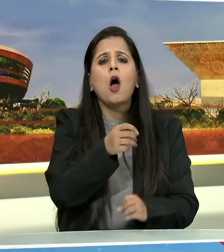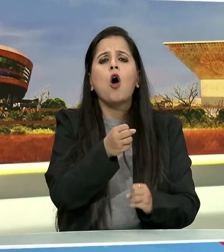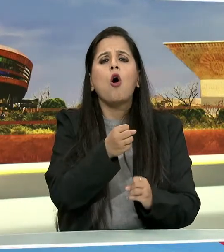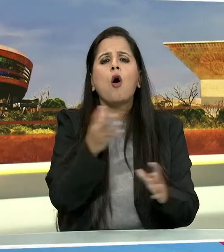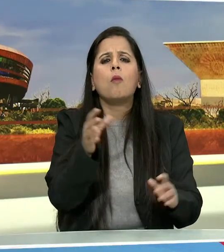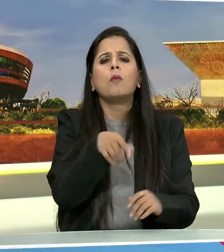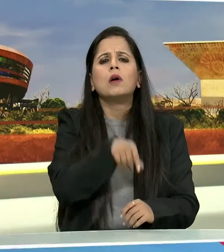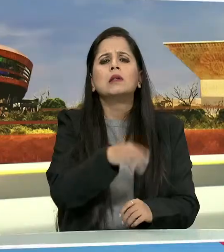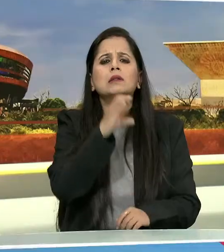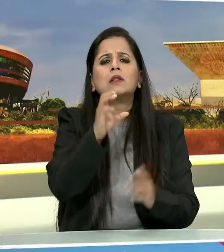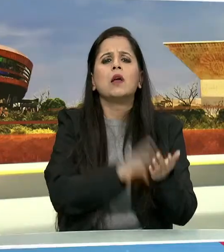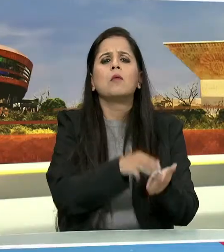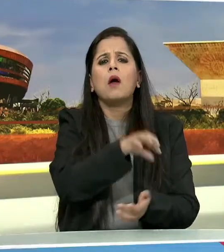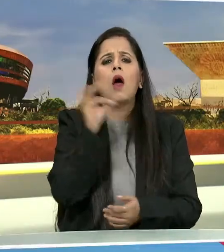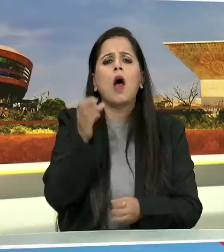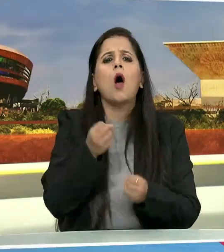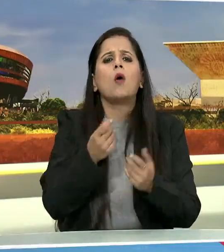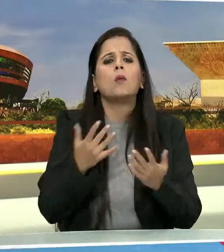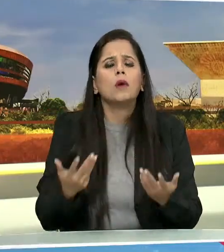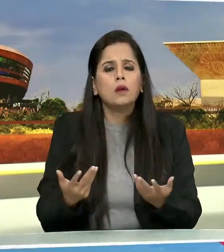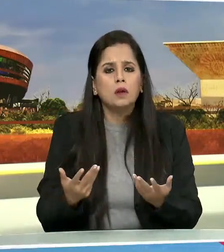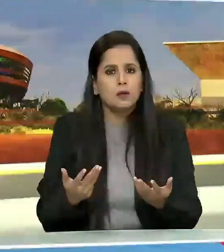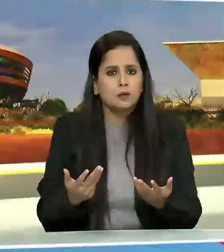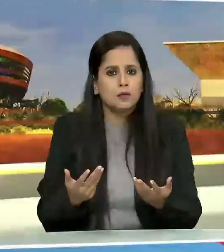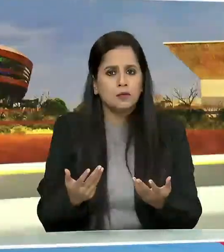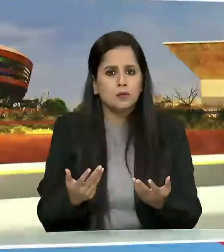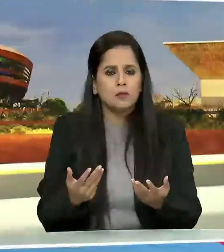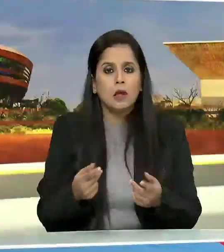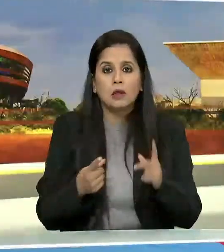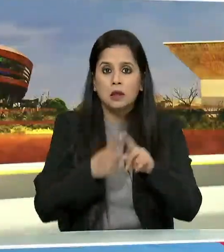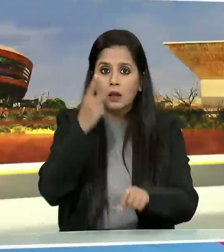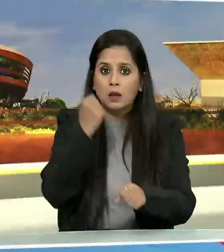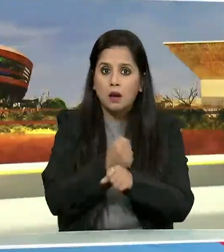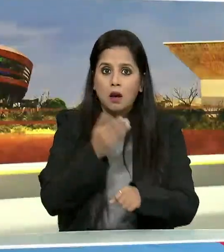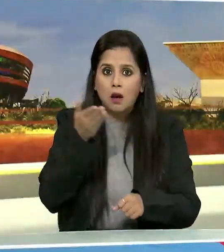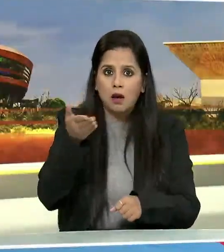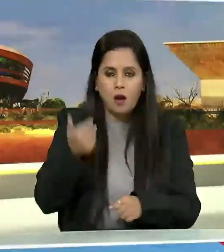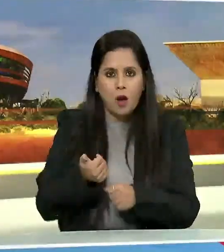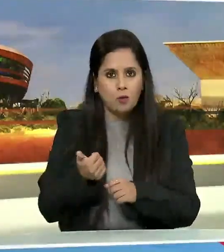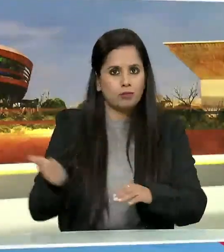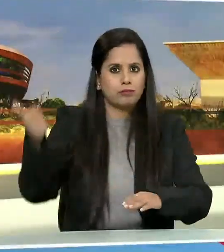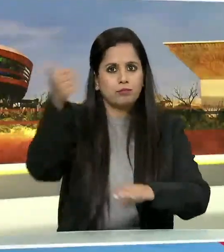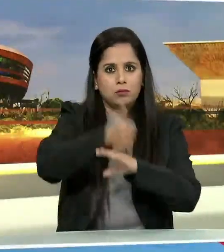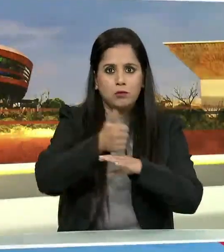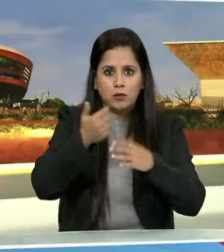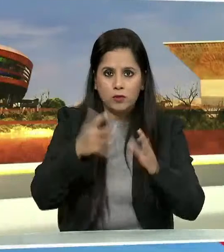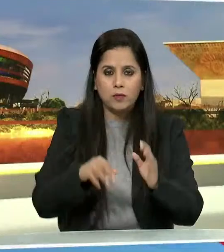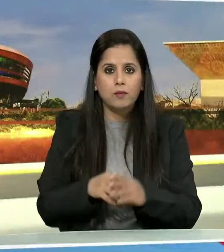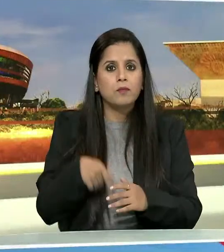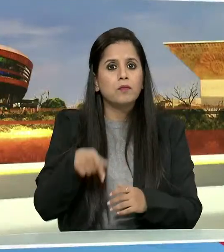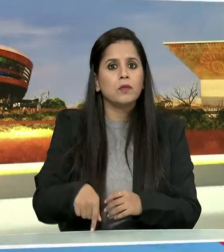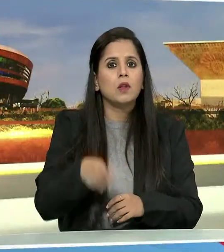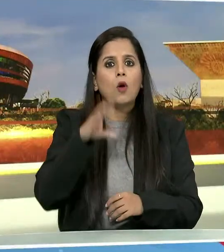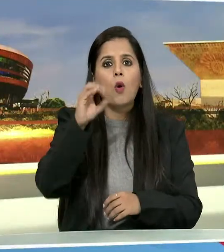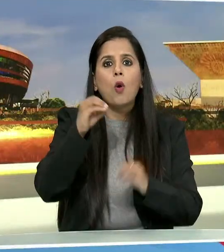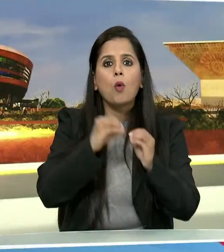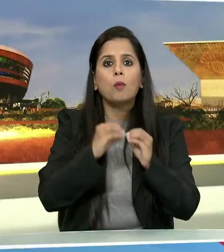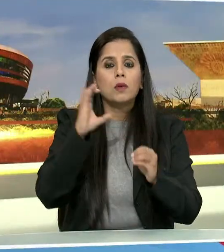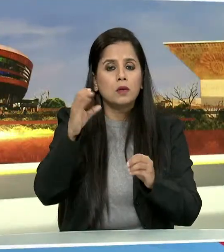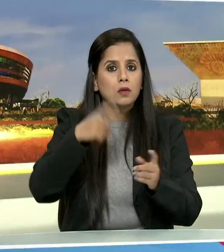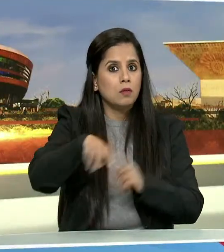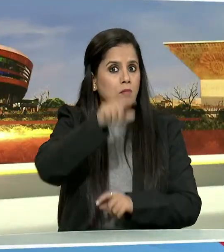लोगों को सियम बनाया तेलंगना बना तो फिर बीसी समाज के